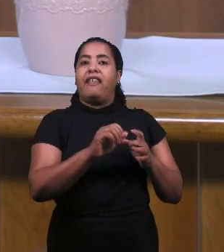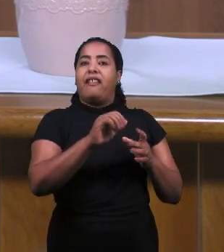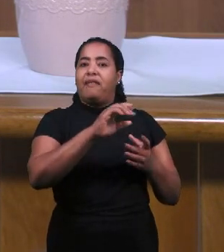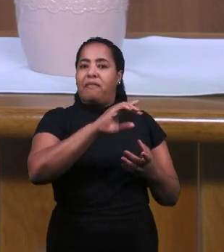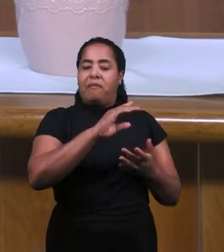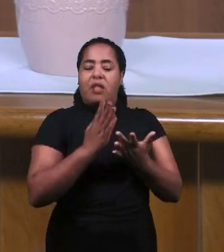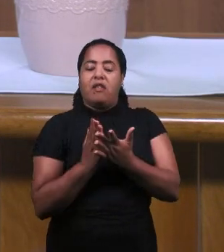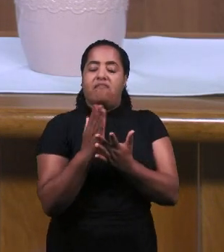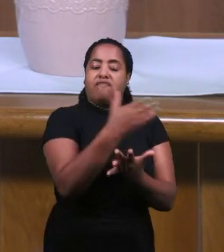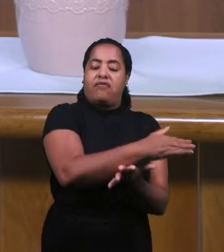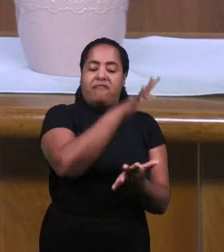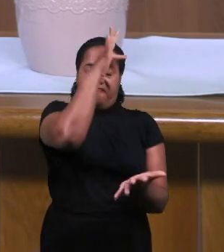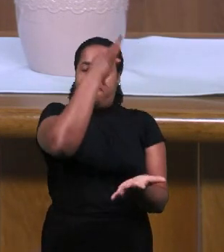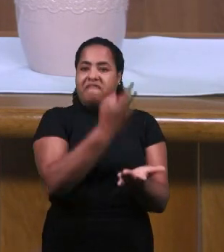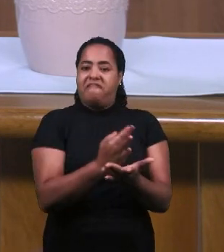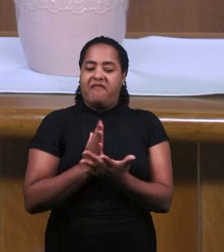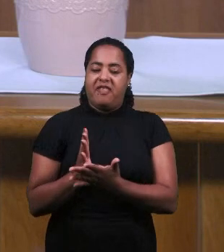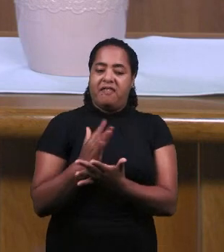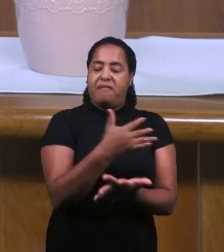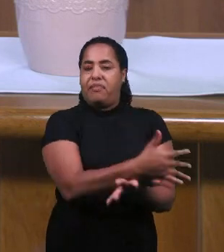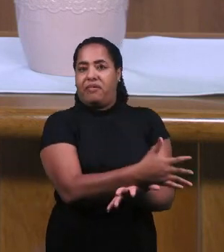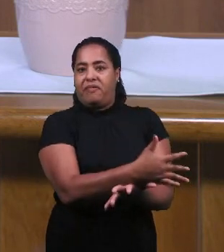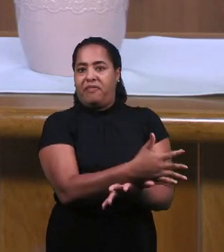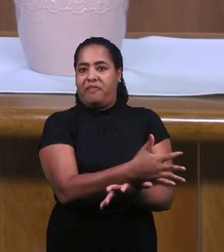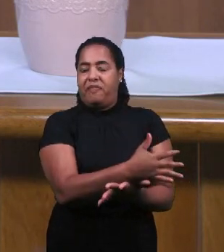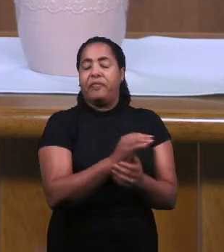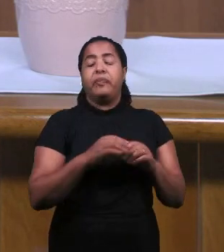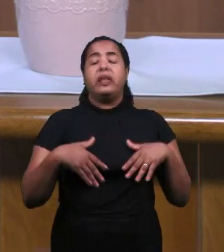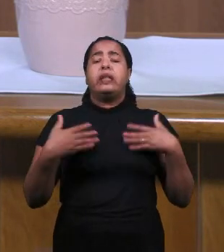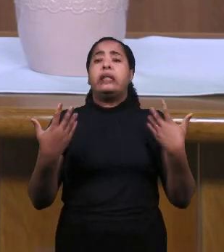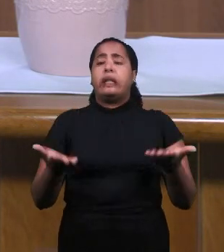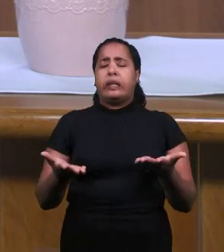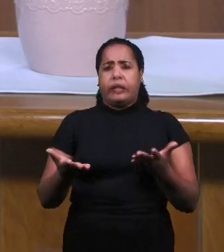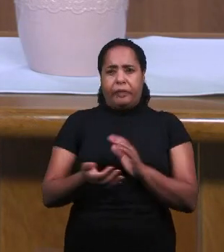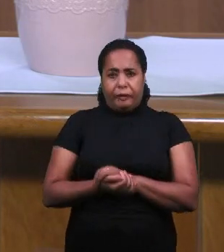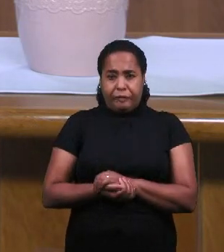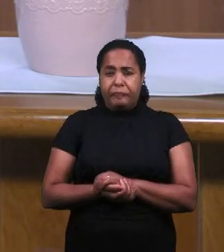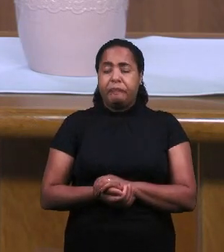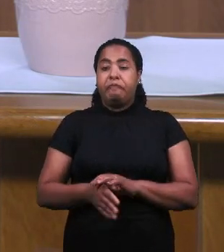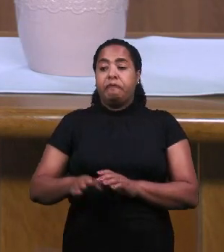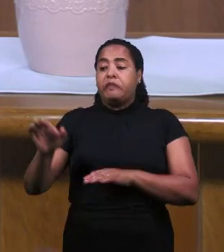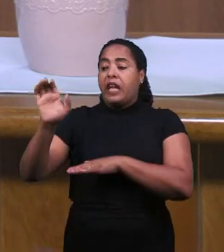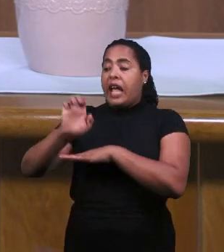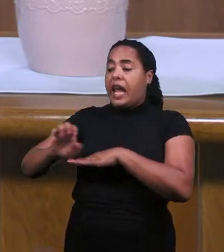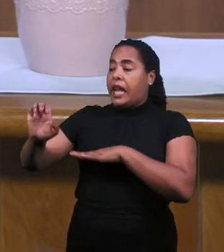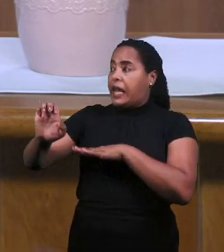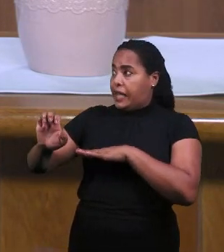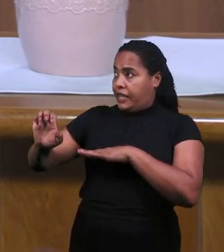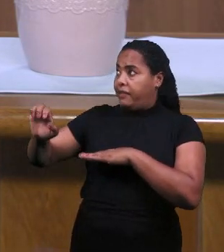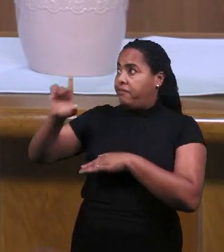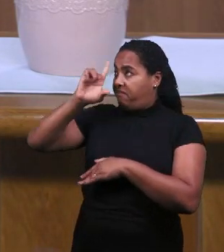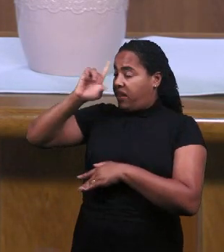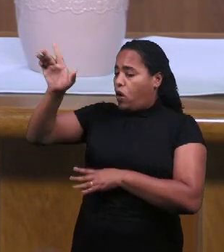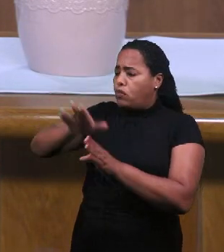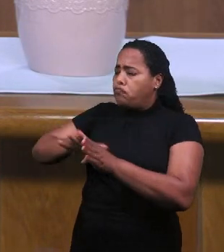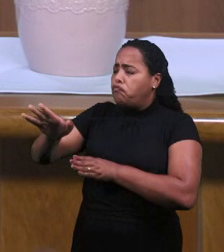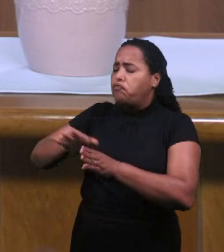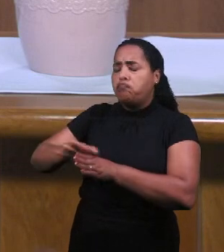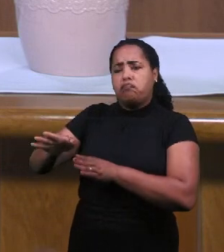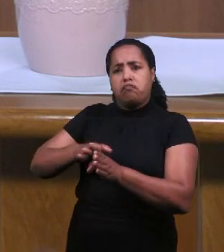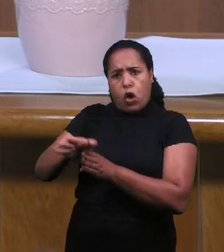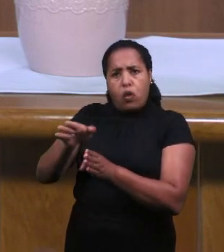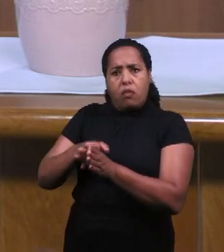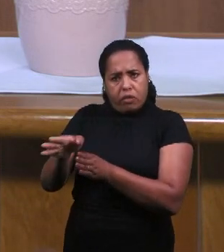начинаешь жить ересью Итак, Илья был наставлен